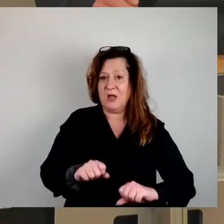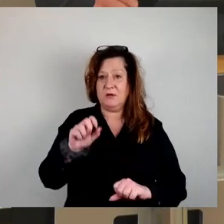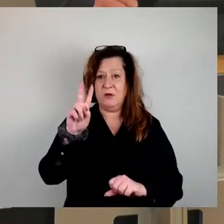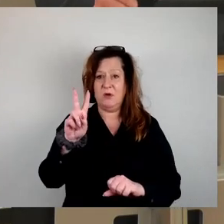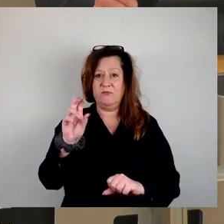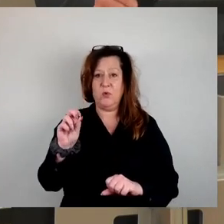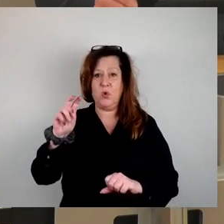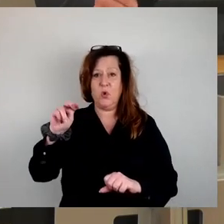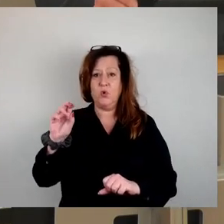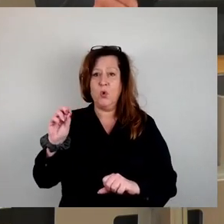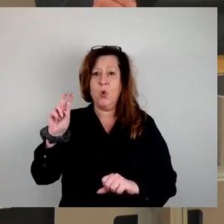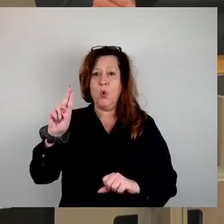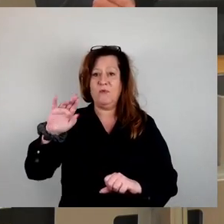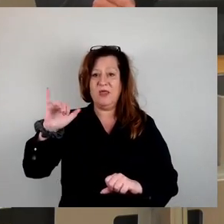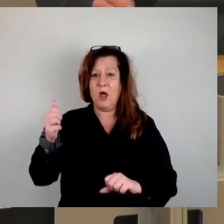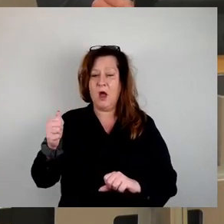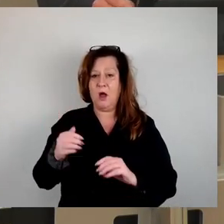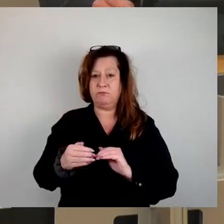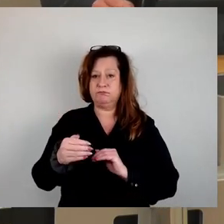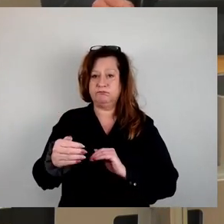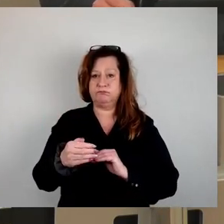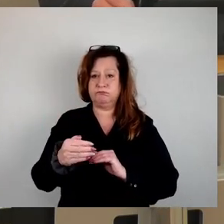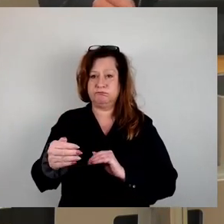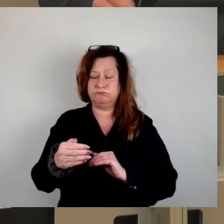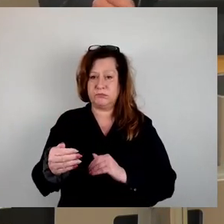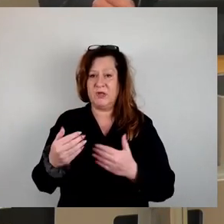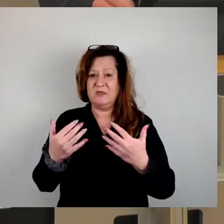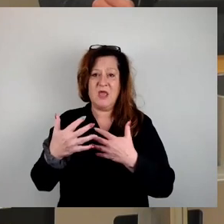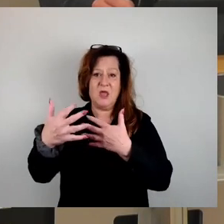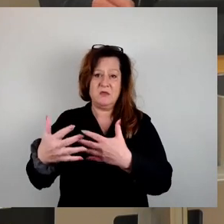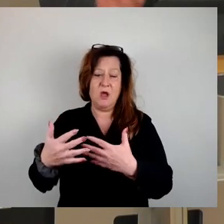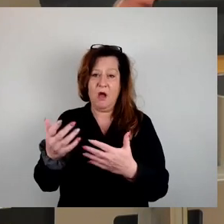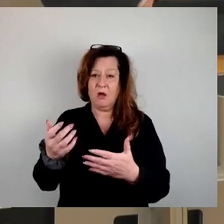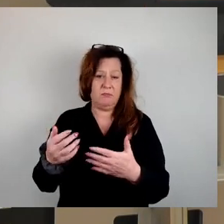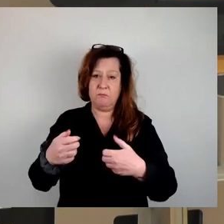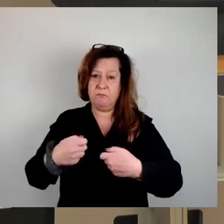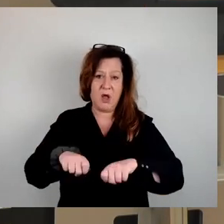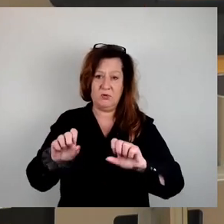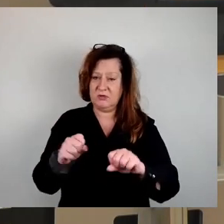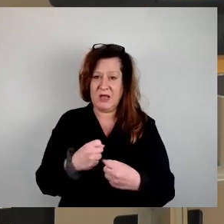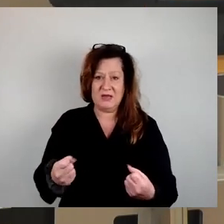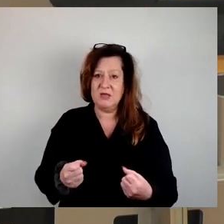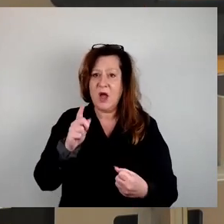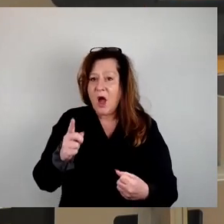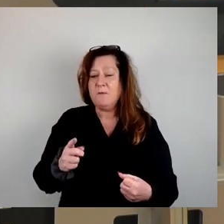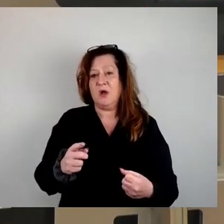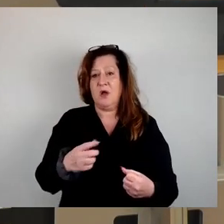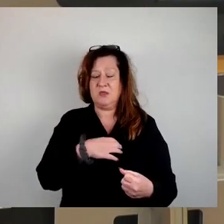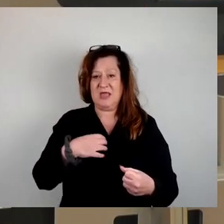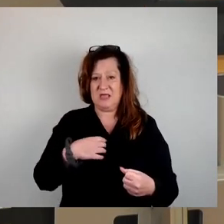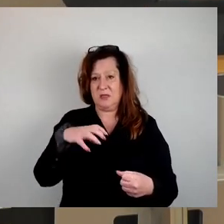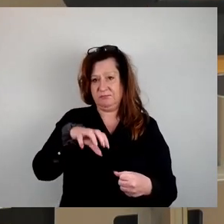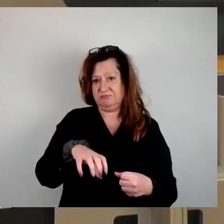bebauen würde, können wir Platz für Dresdnerinnen und Dresdner schaffen. Diese Chance sollten wir heute ergreifen. Eines